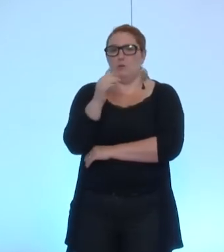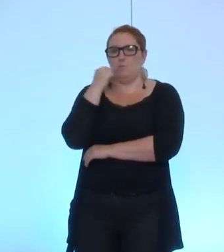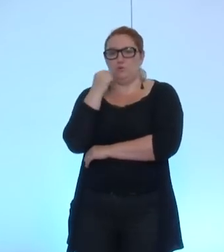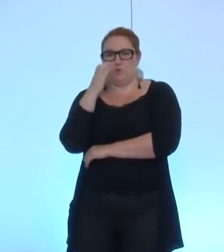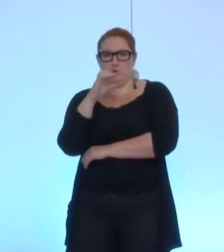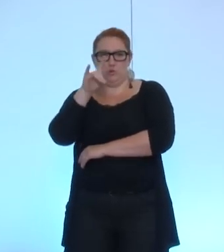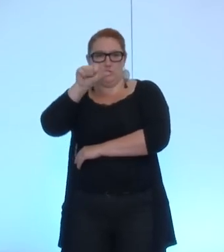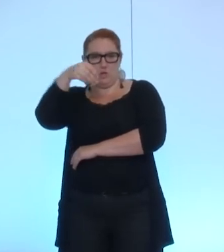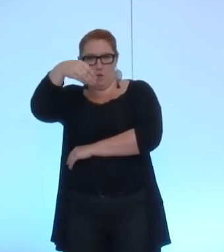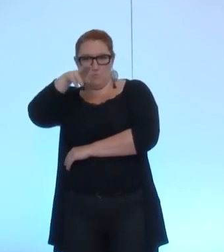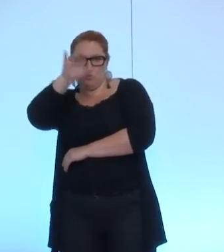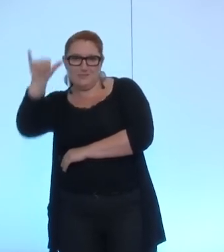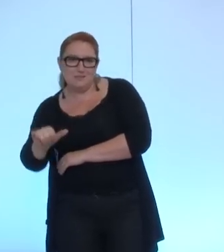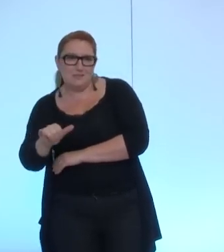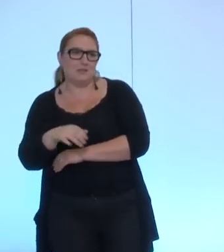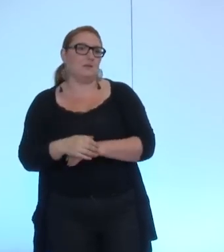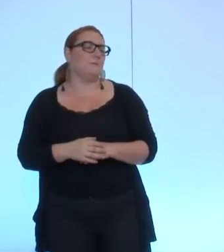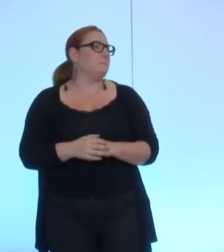Chamussy, M.